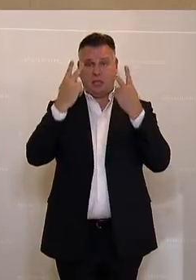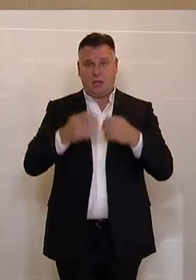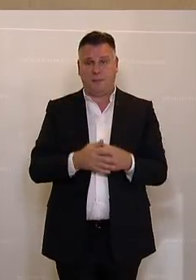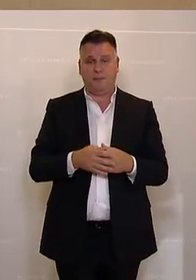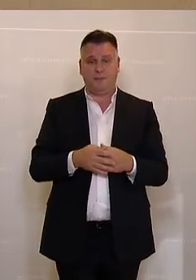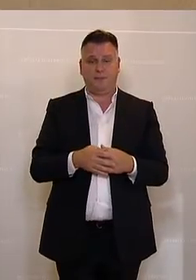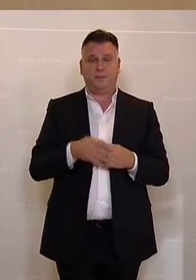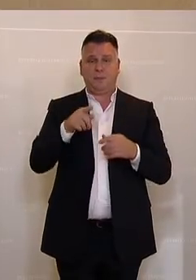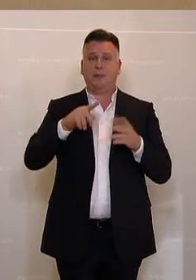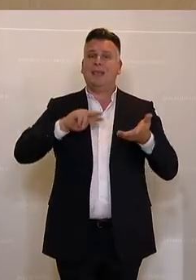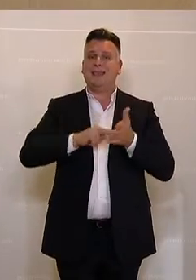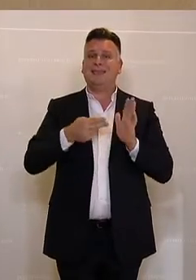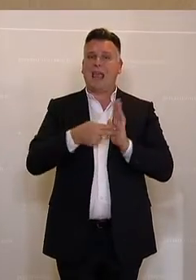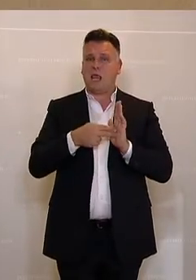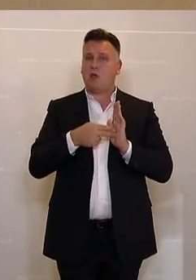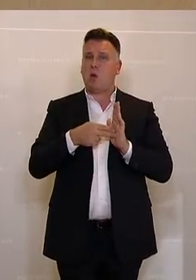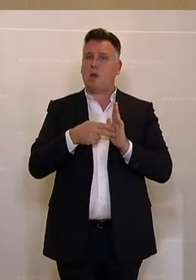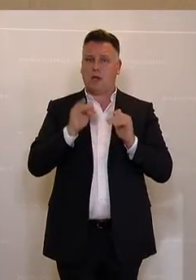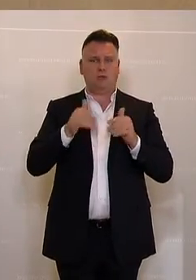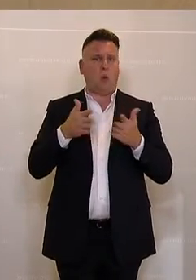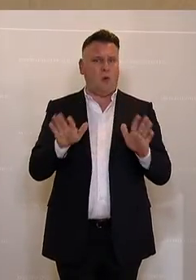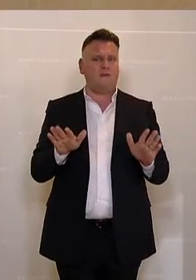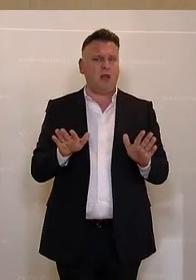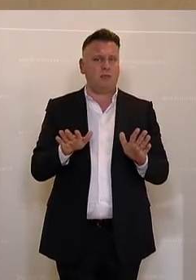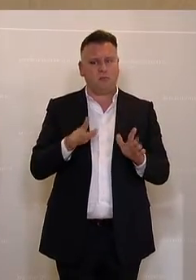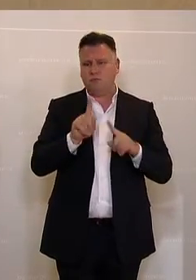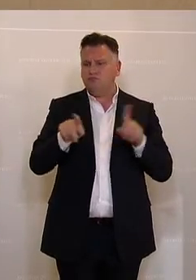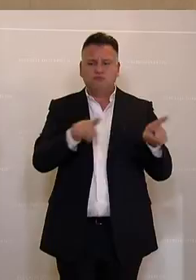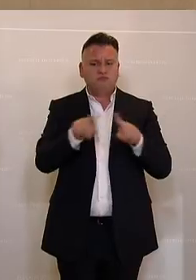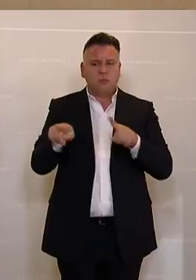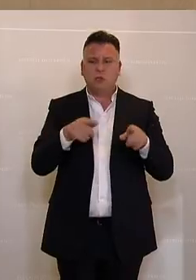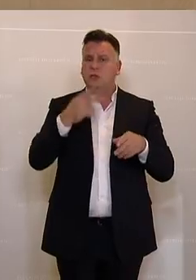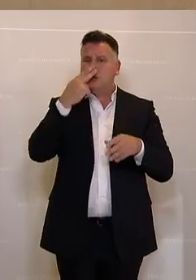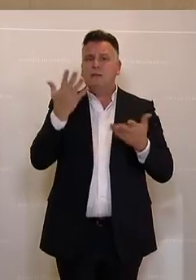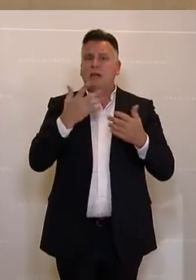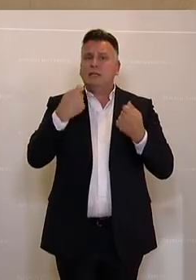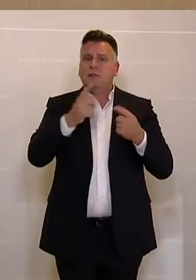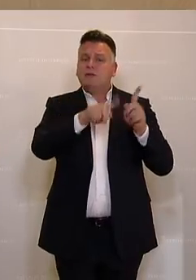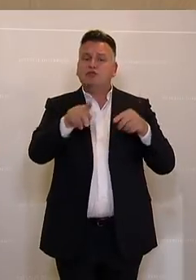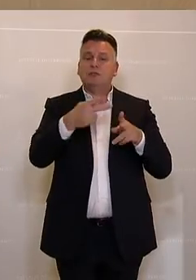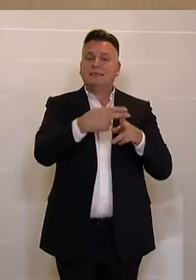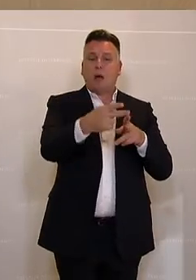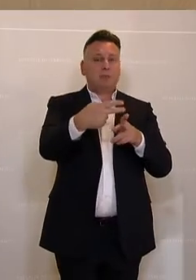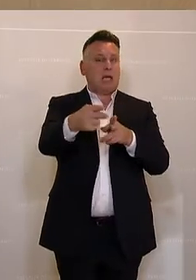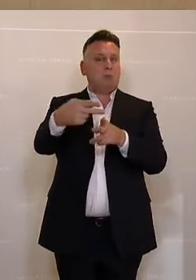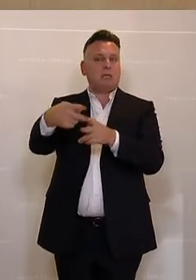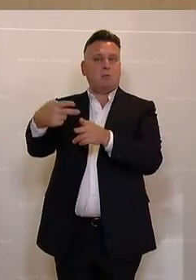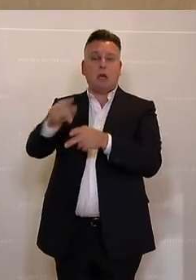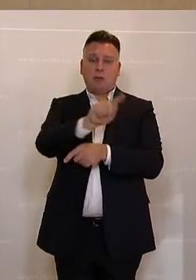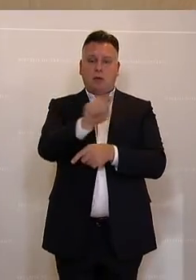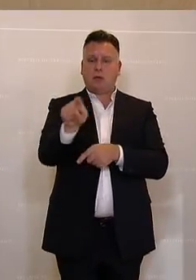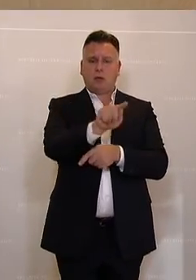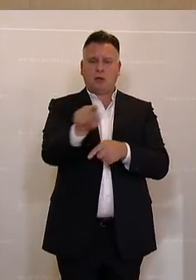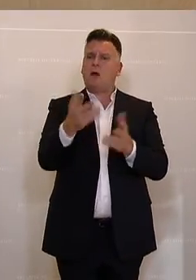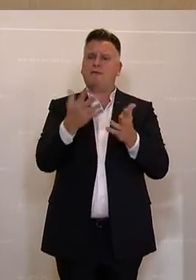technologieoffen zu bleiben. Das ist ganz entscheidend. Wir müssen viele saubere Technologien forcieren. Es werden auch viele